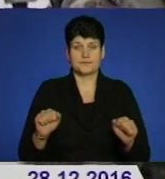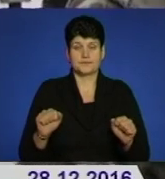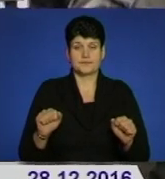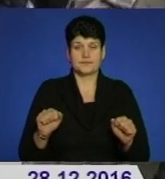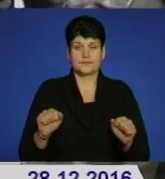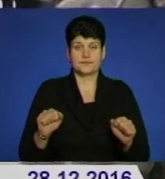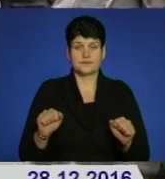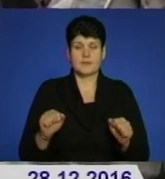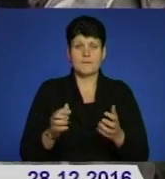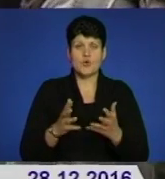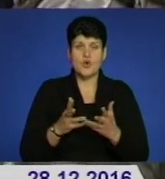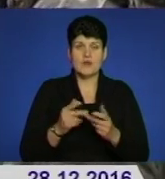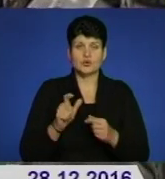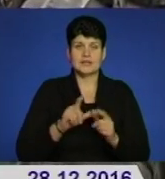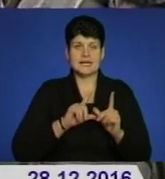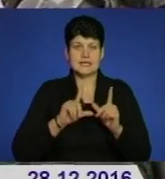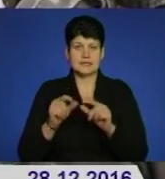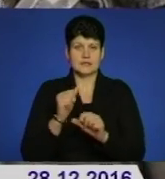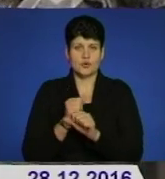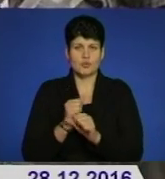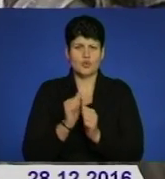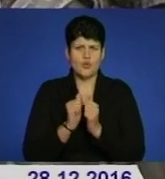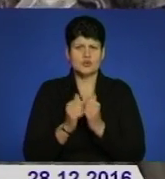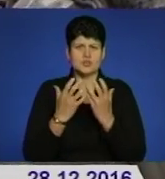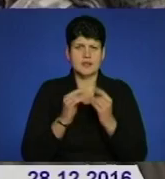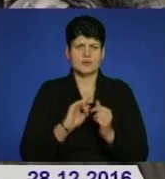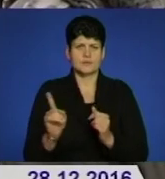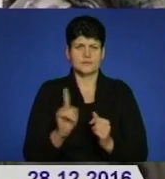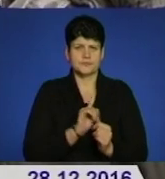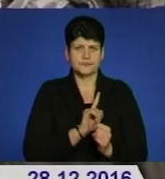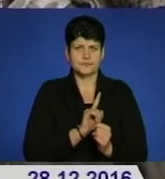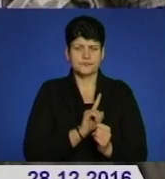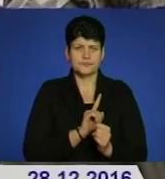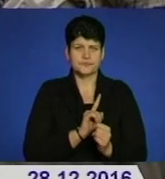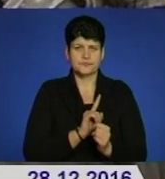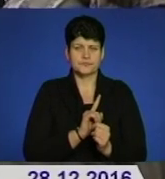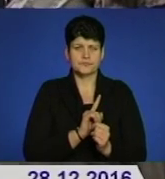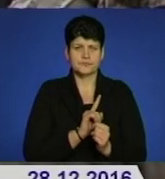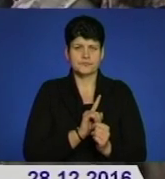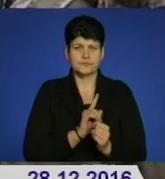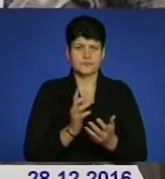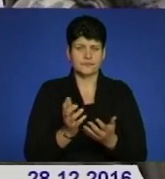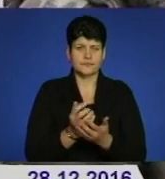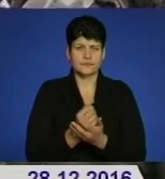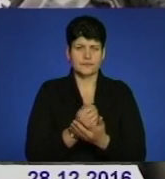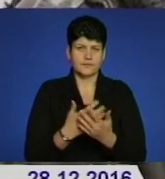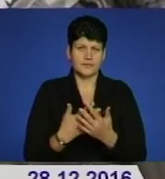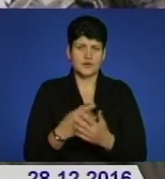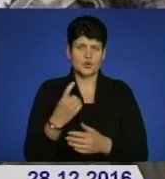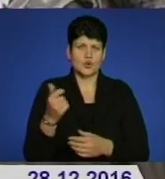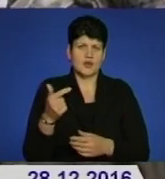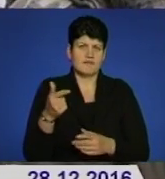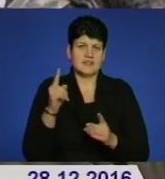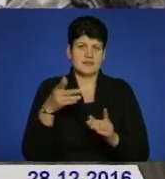Перехватить, людина, яка їздить на роботу кожен день, туди-сюда, то виходить більше ста гривень,